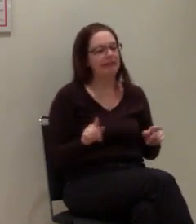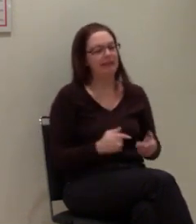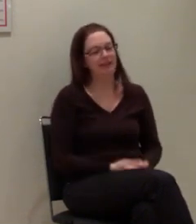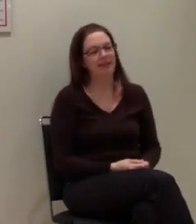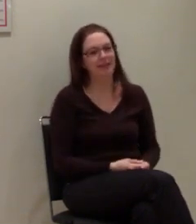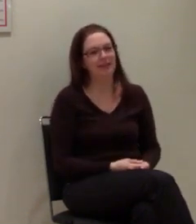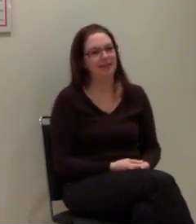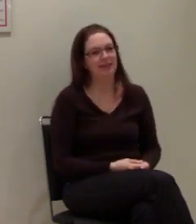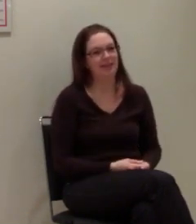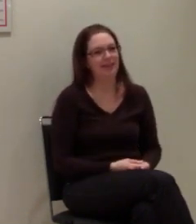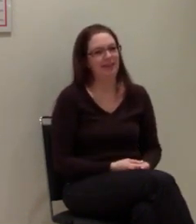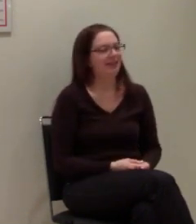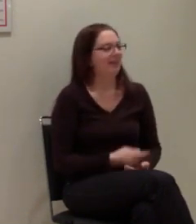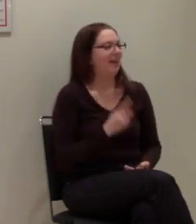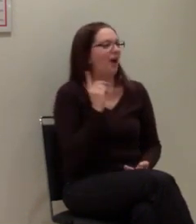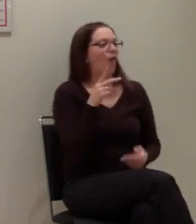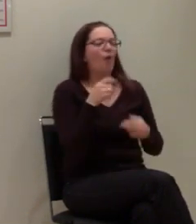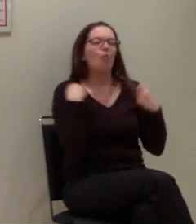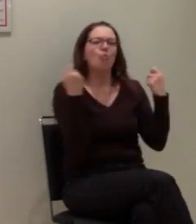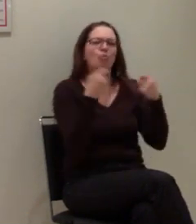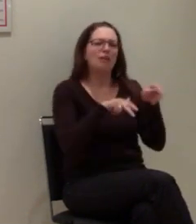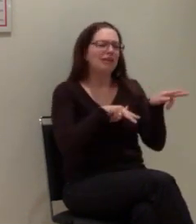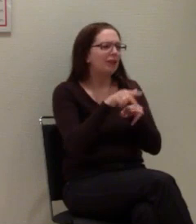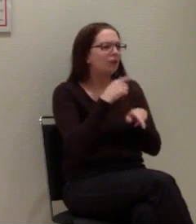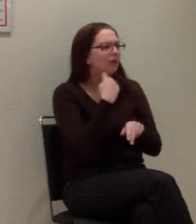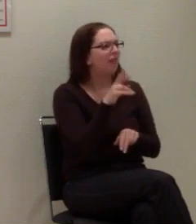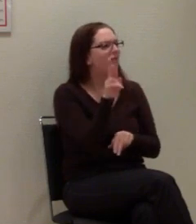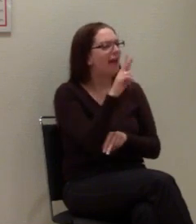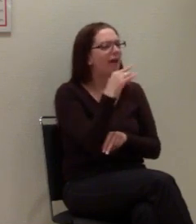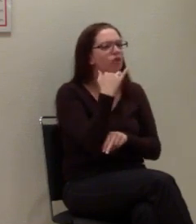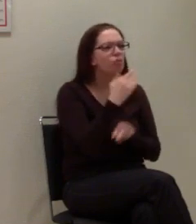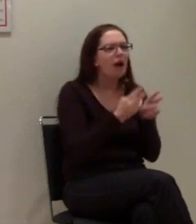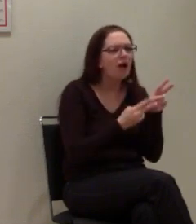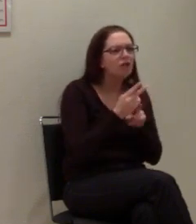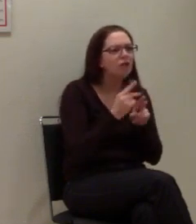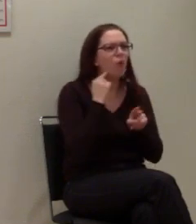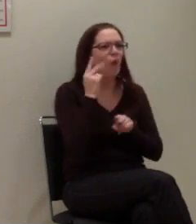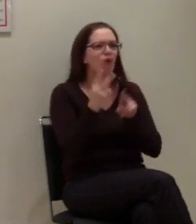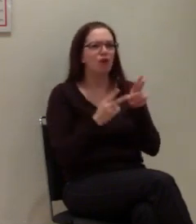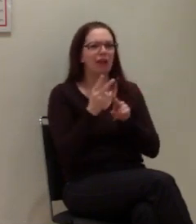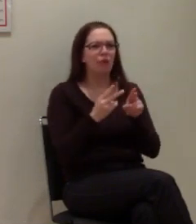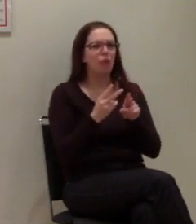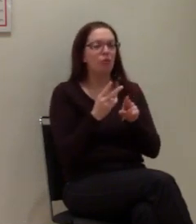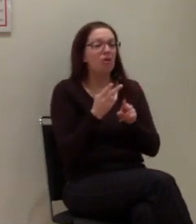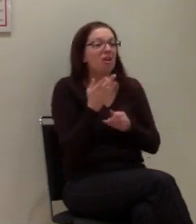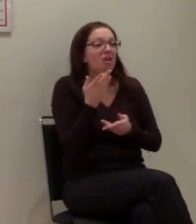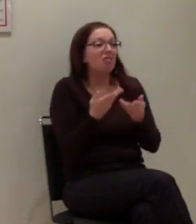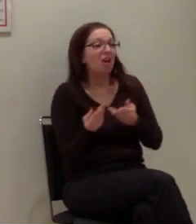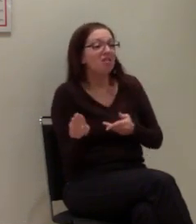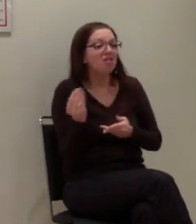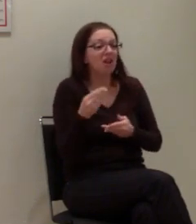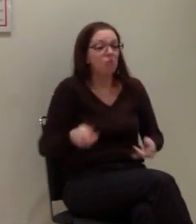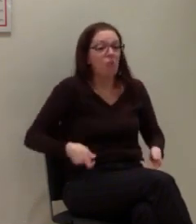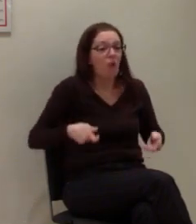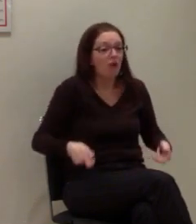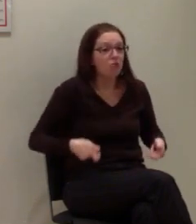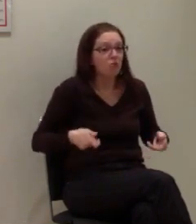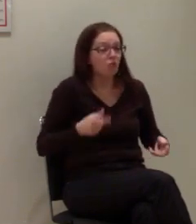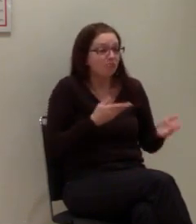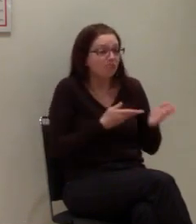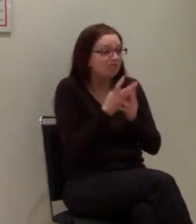Genauso geht anscheinend die Regierung davon aus, dass Sprach- und Hörgeschädigte auch gleichzeitig noch in einem Rollstuhl sitzen und kein aktives Leben führen